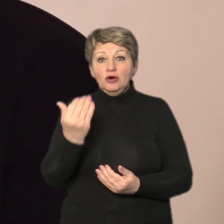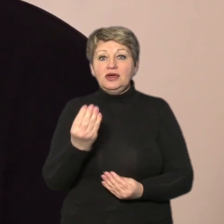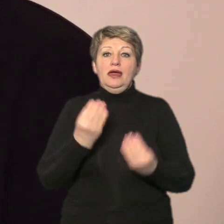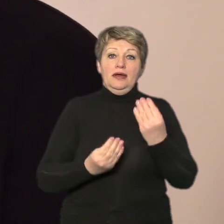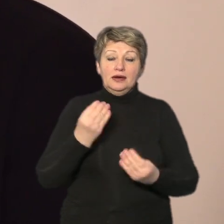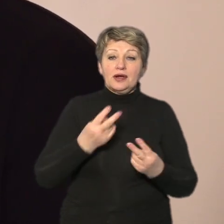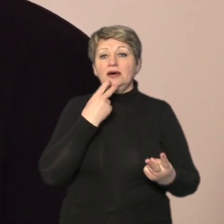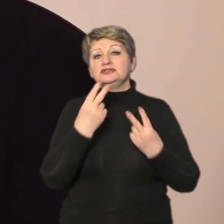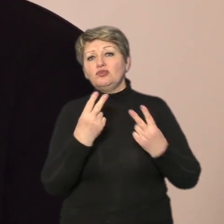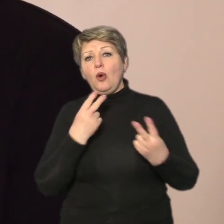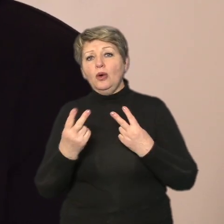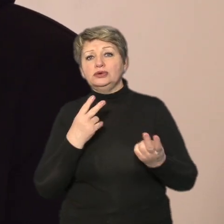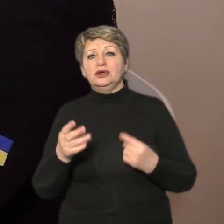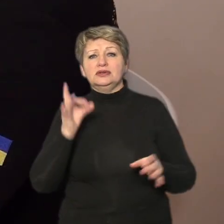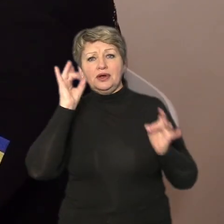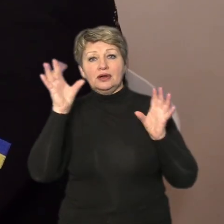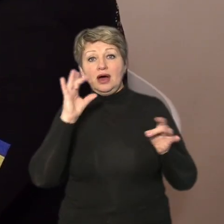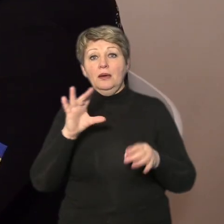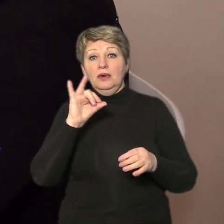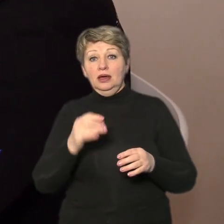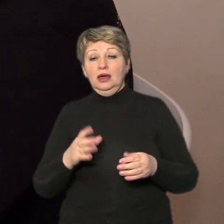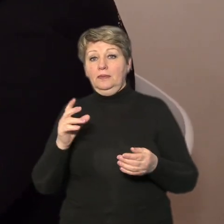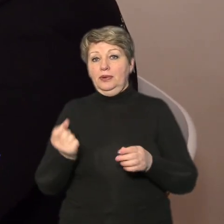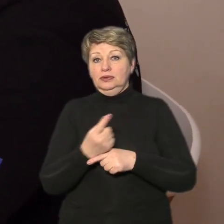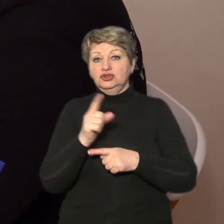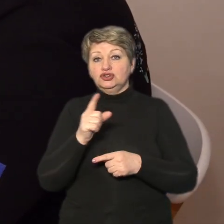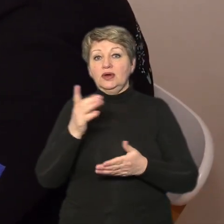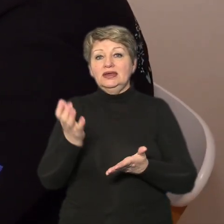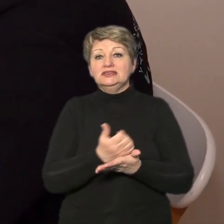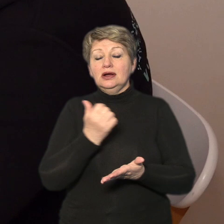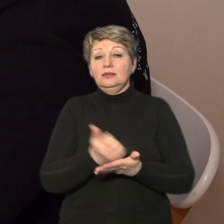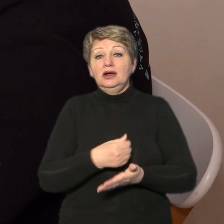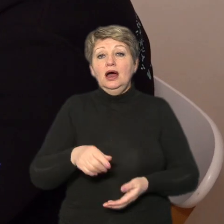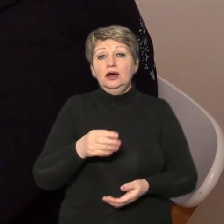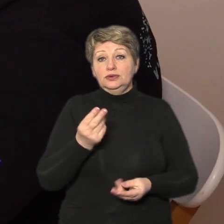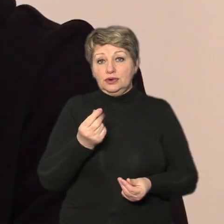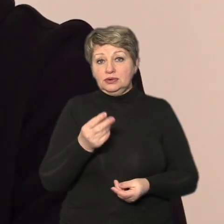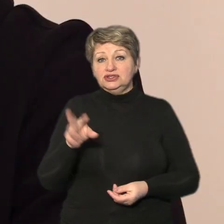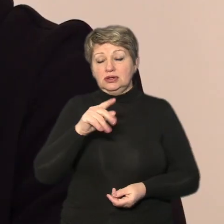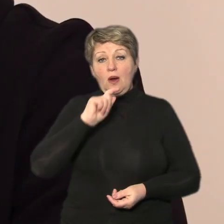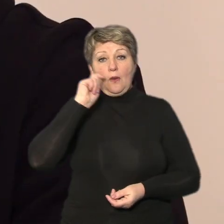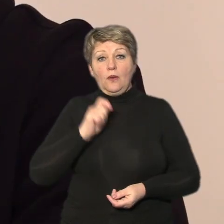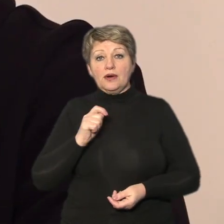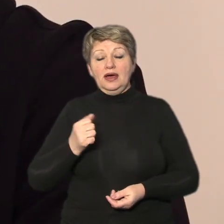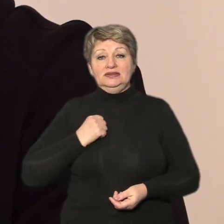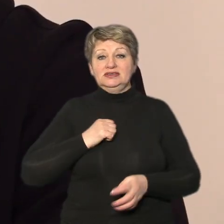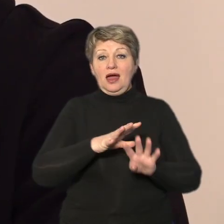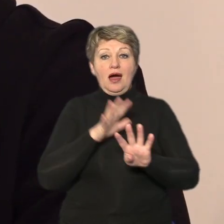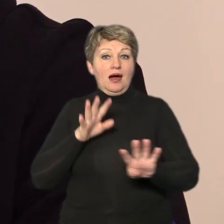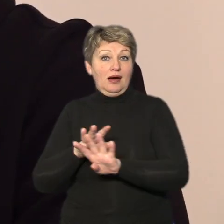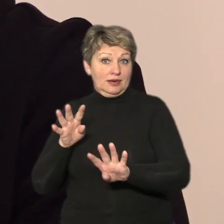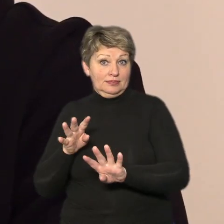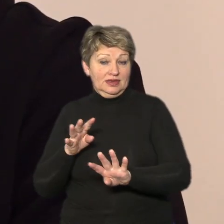дивляться рекламу що заробляють для української армії на гру вже знімають відео огляди пишуть відгуки та ширять її серед друзів говорить